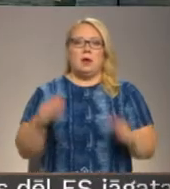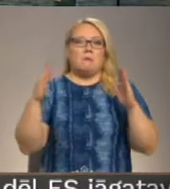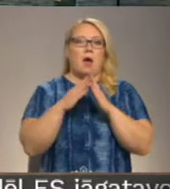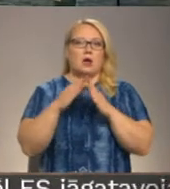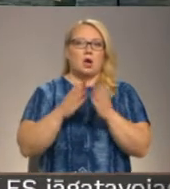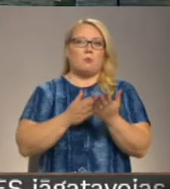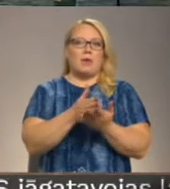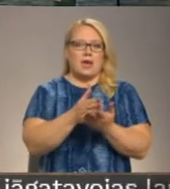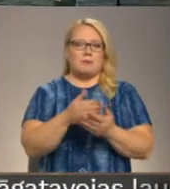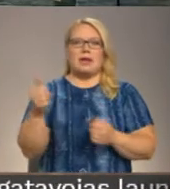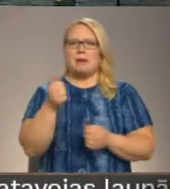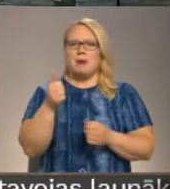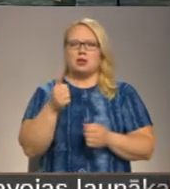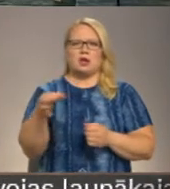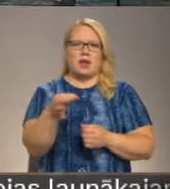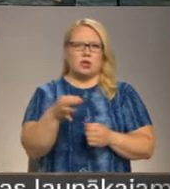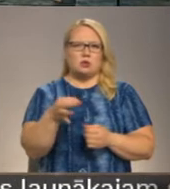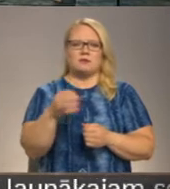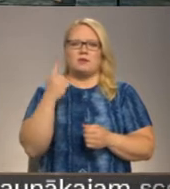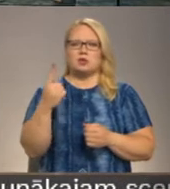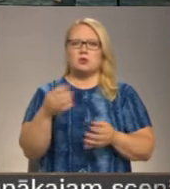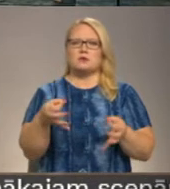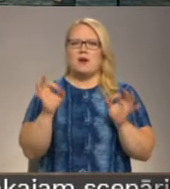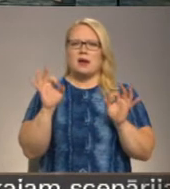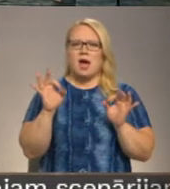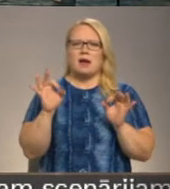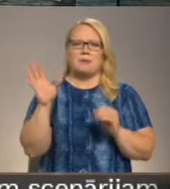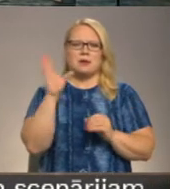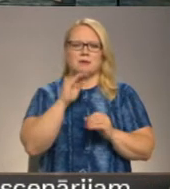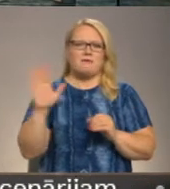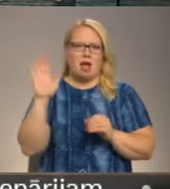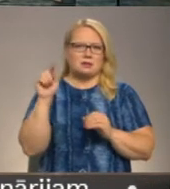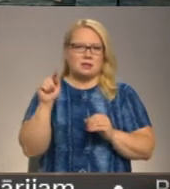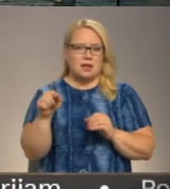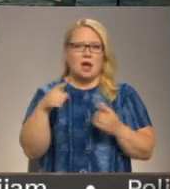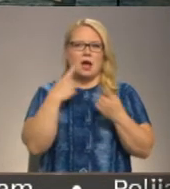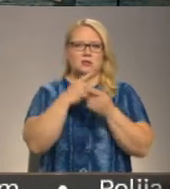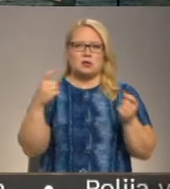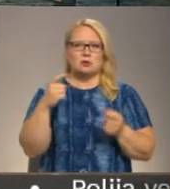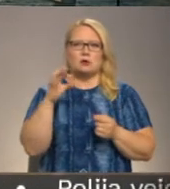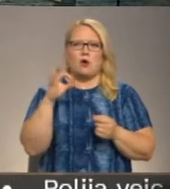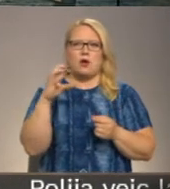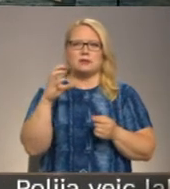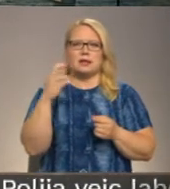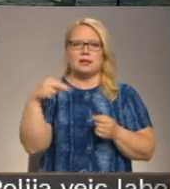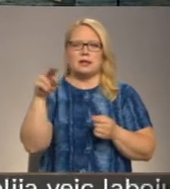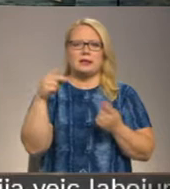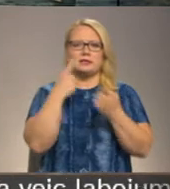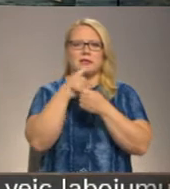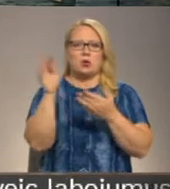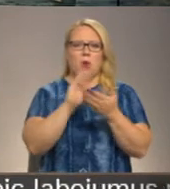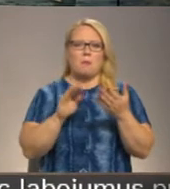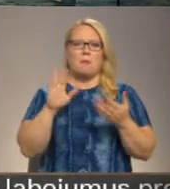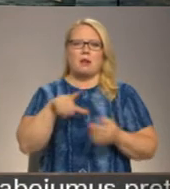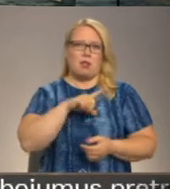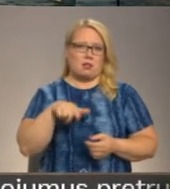Mājokļu pieejamība īpaši reģionos ir viens no būtiskākajiem izaicinājumiem valstīm. To ir atzinus arī OECD izziņojumā